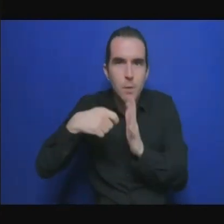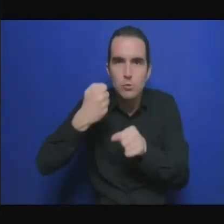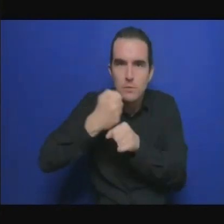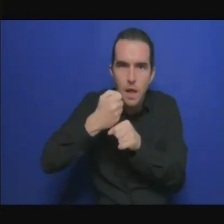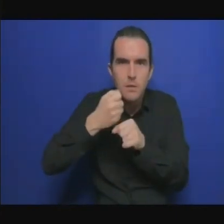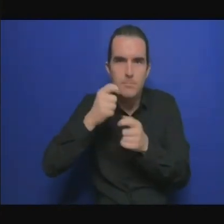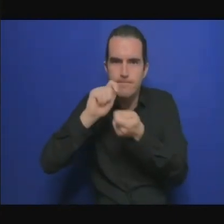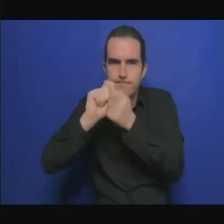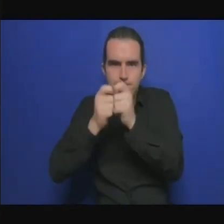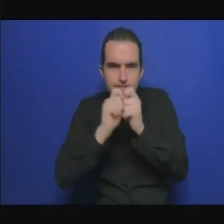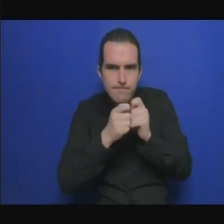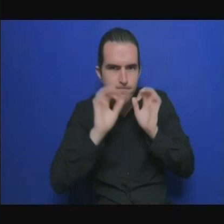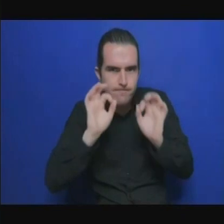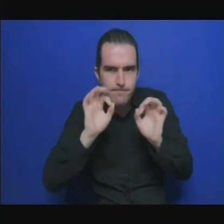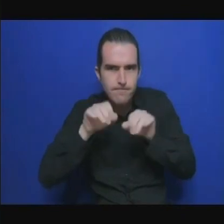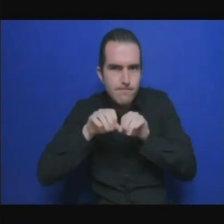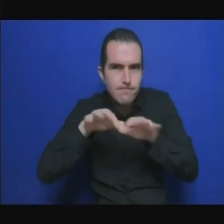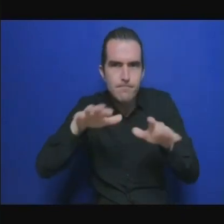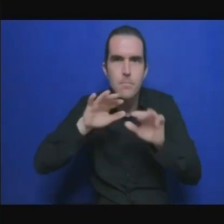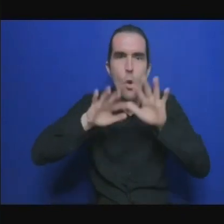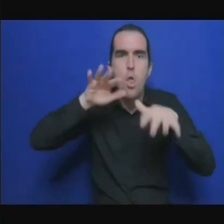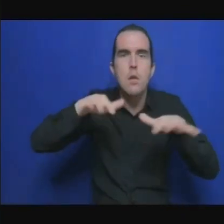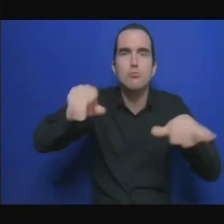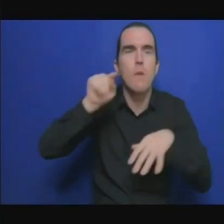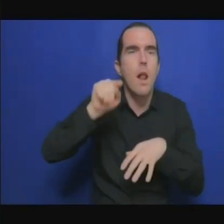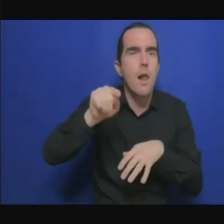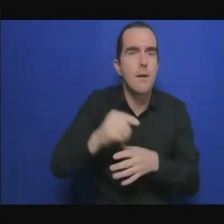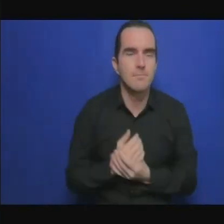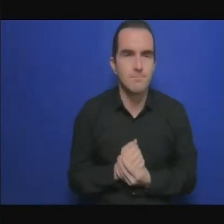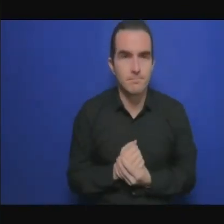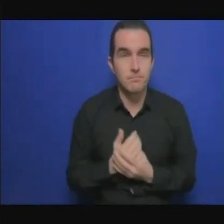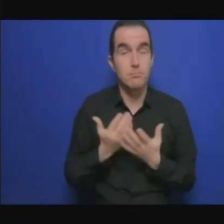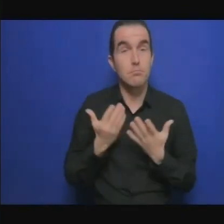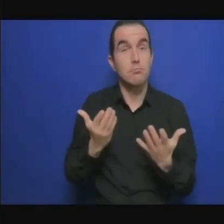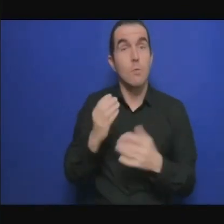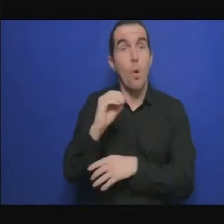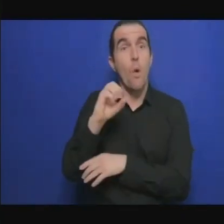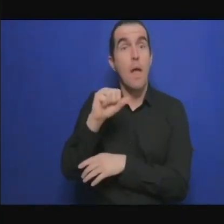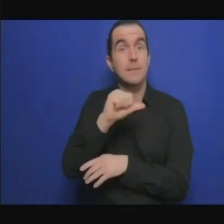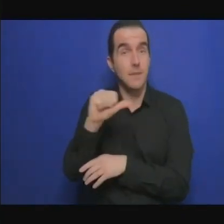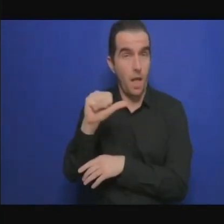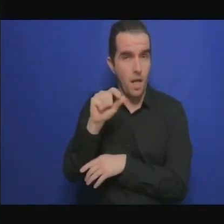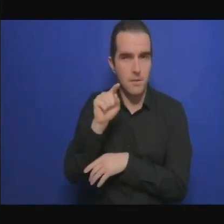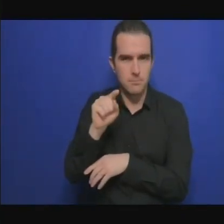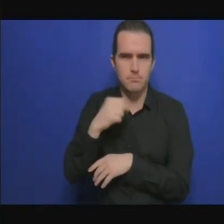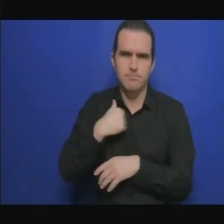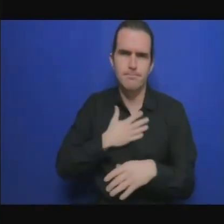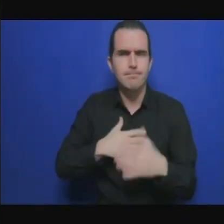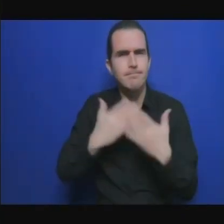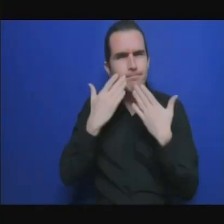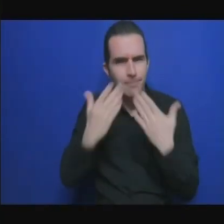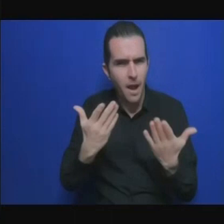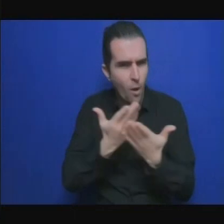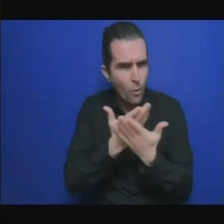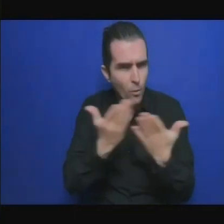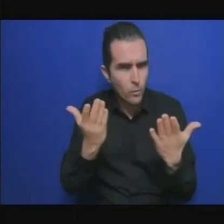commencer. Comme Ndidi l'a dit, il s'agit d'une conversation à bâton rompu.